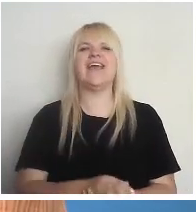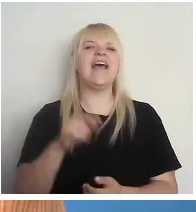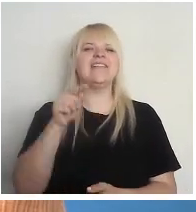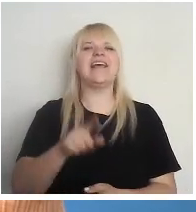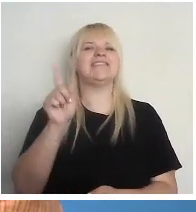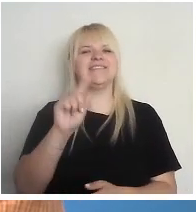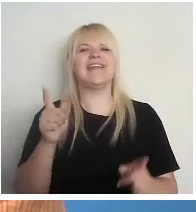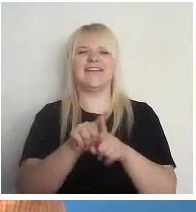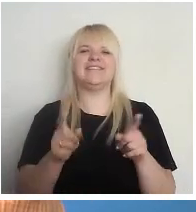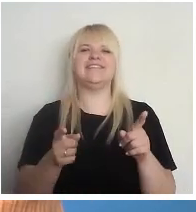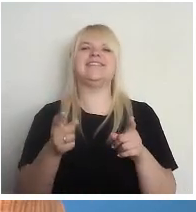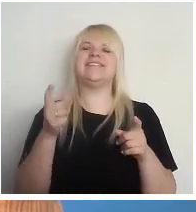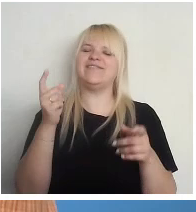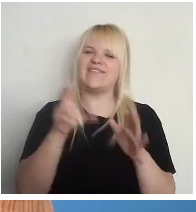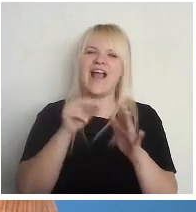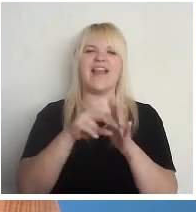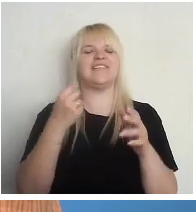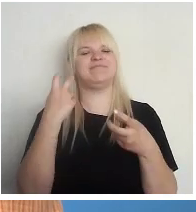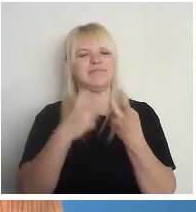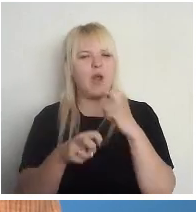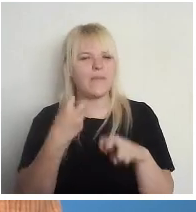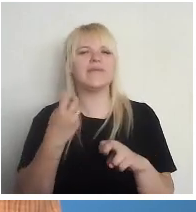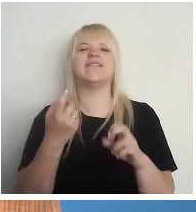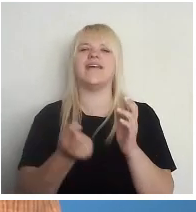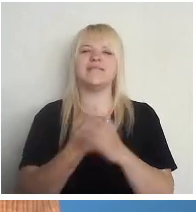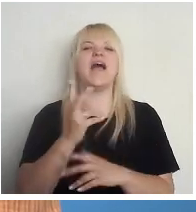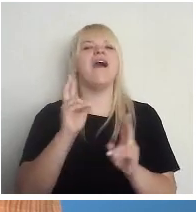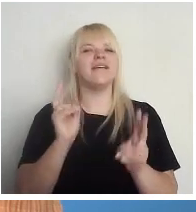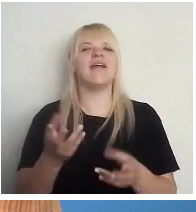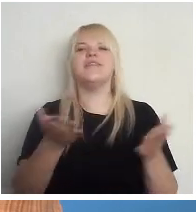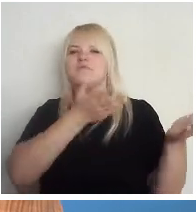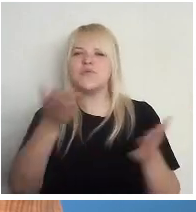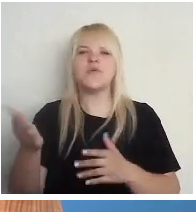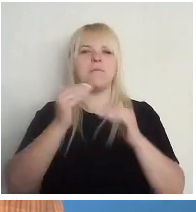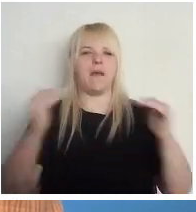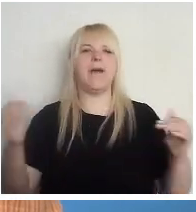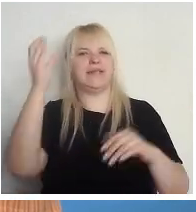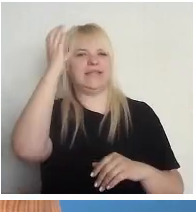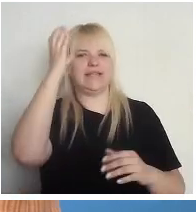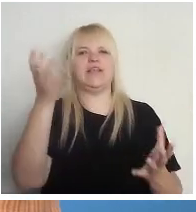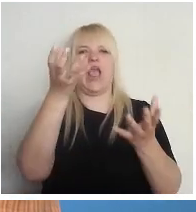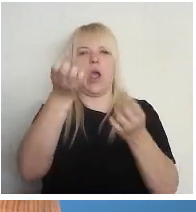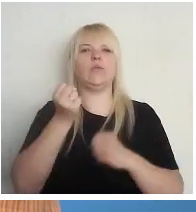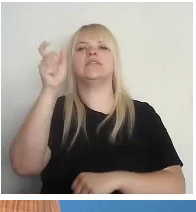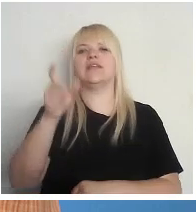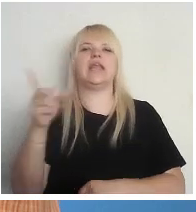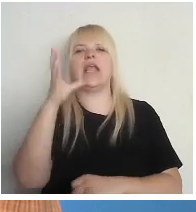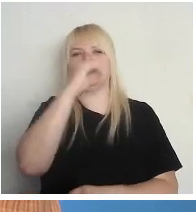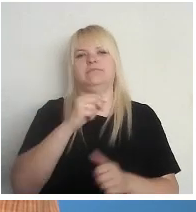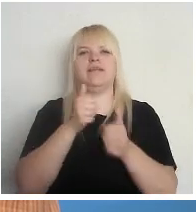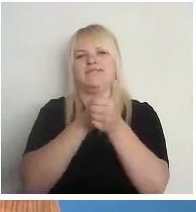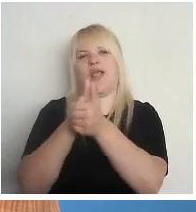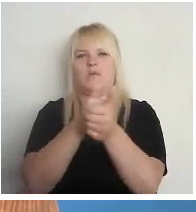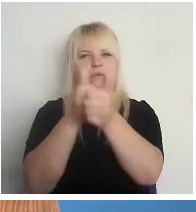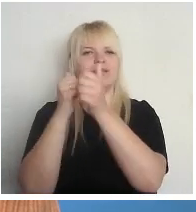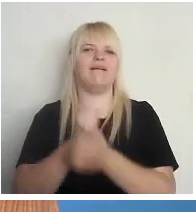viens no vēlēšanas turakmiņiem, ka jebkuram pamatisglītību iegušam cilvēkam ir iespējams izsakot visam līdzi un